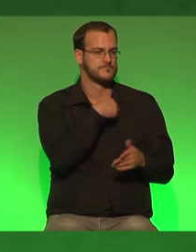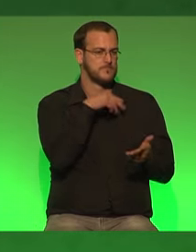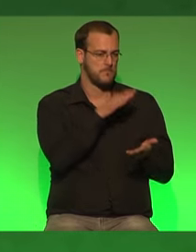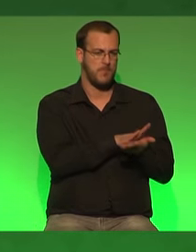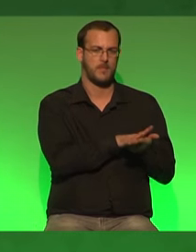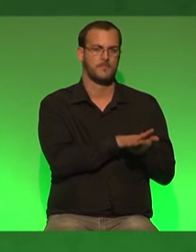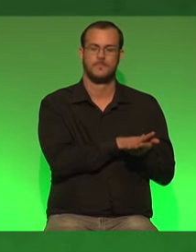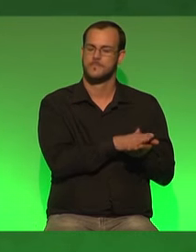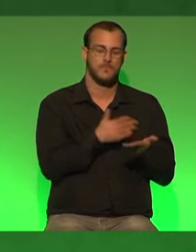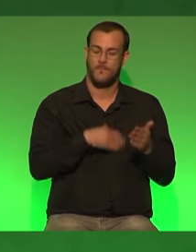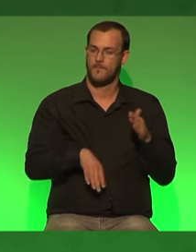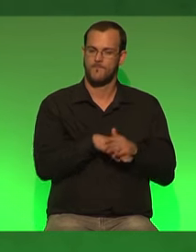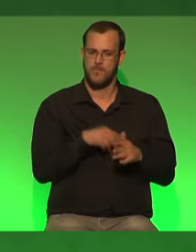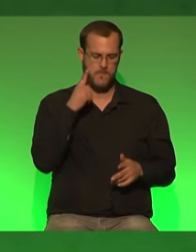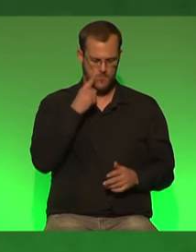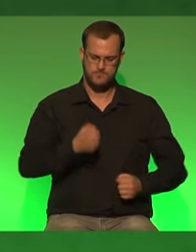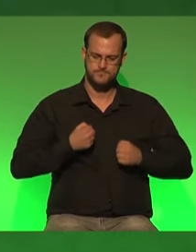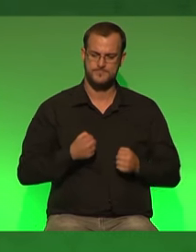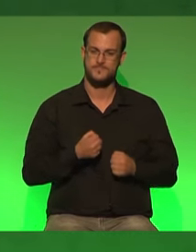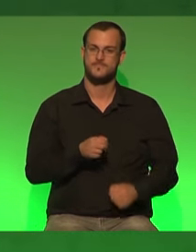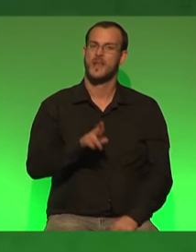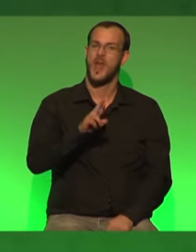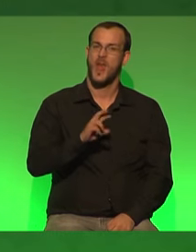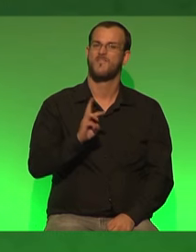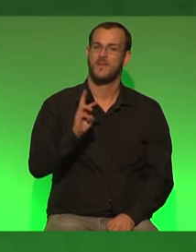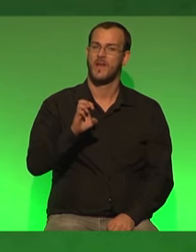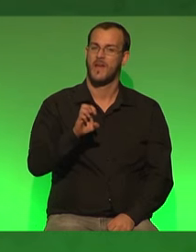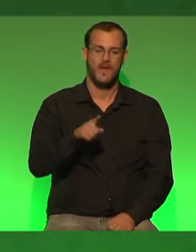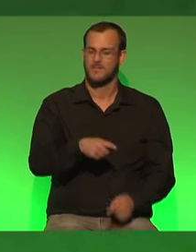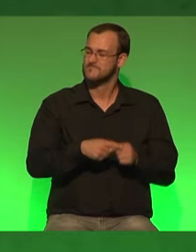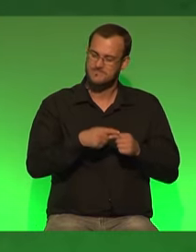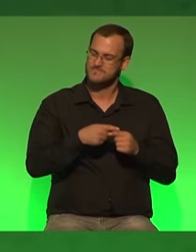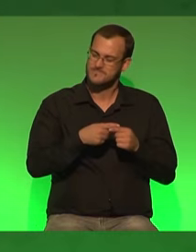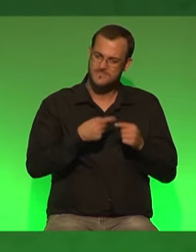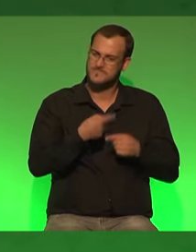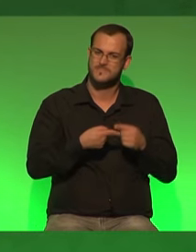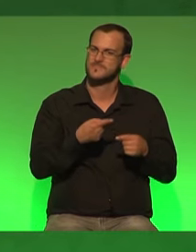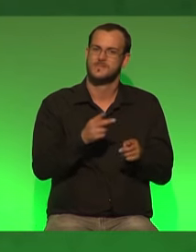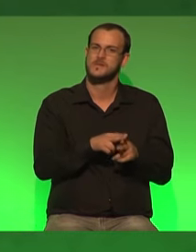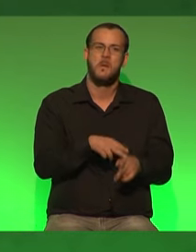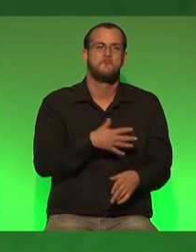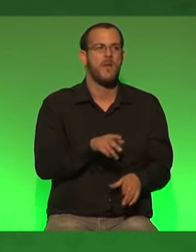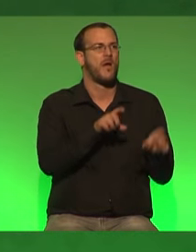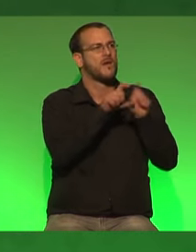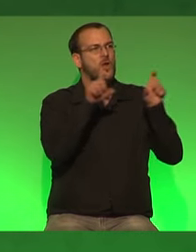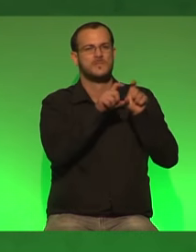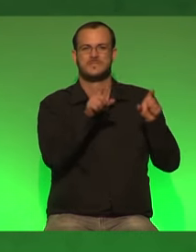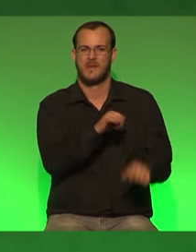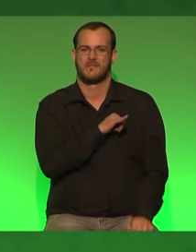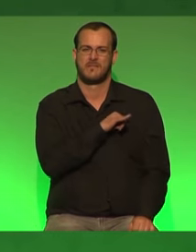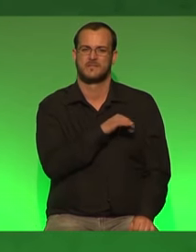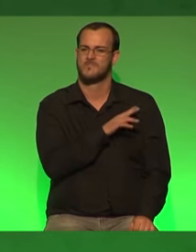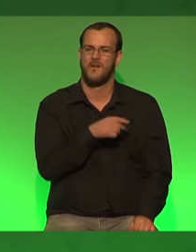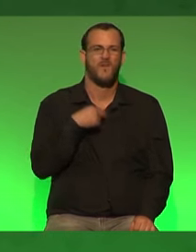überzeugung weil rwe tut noch immer alles die konzerninteressen gegen jede vernunft